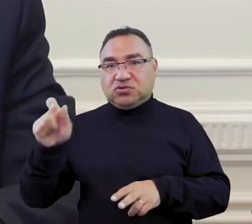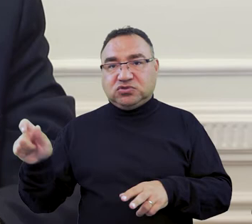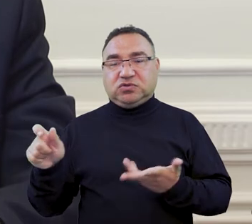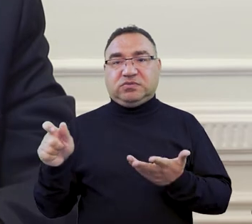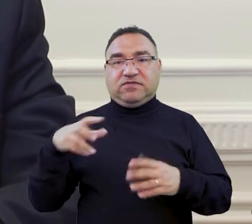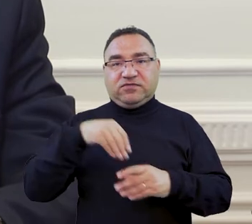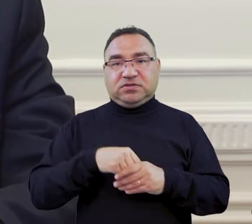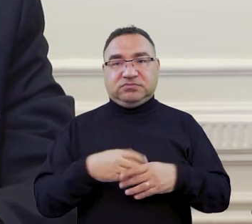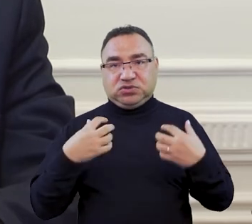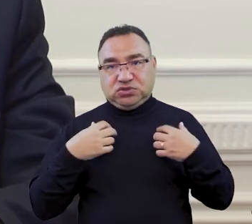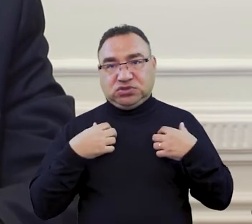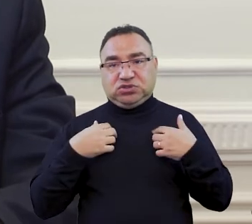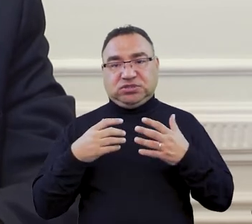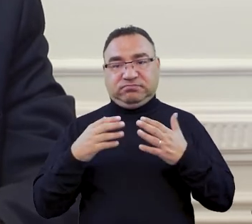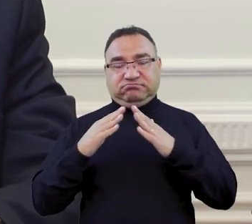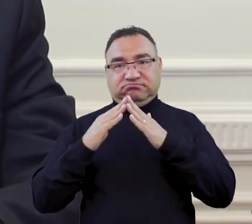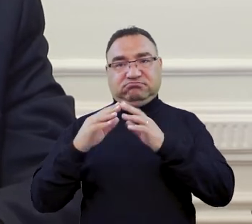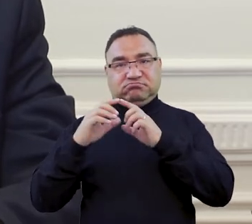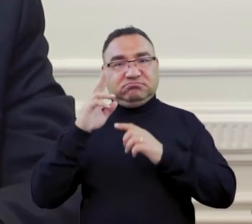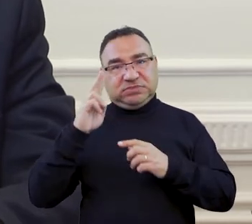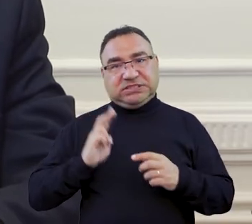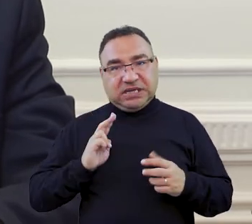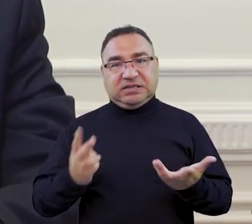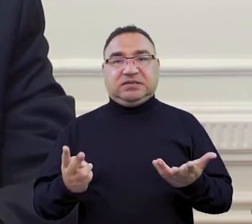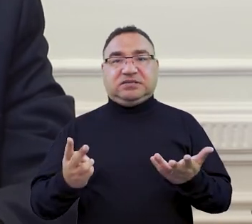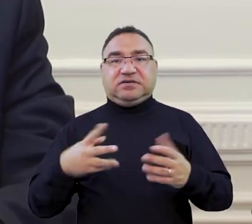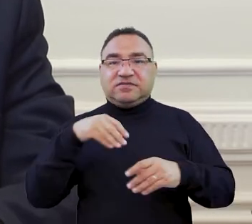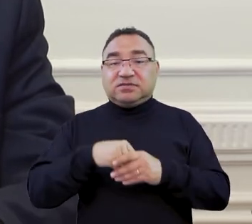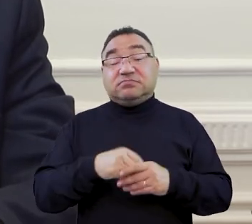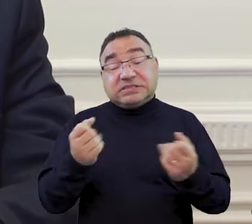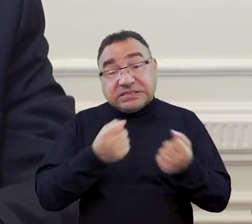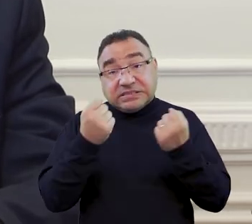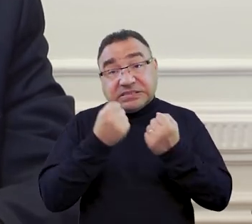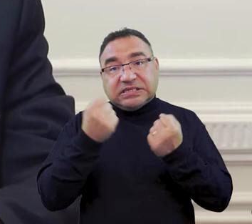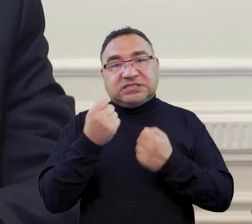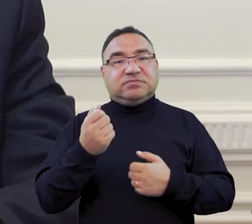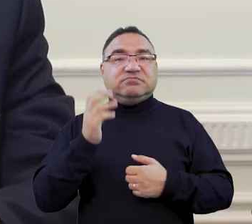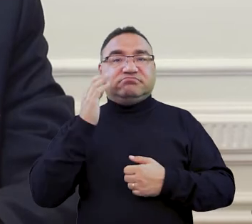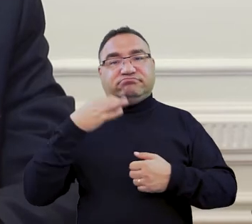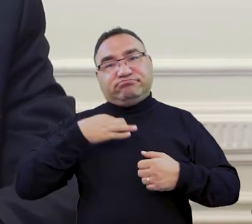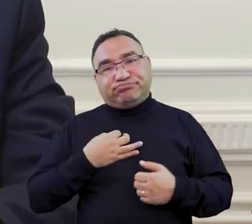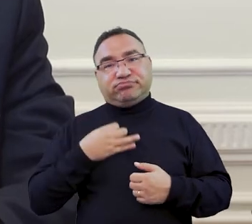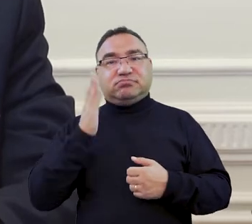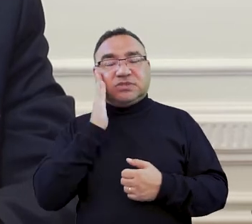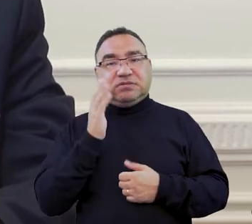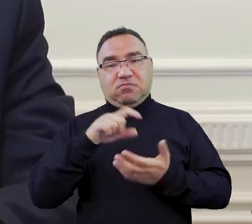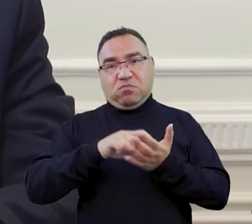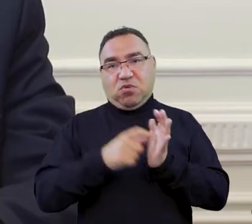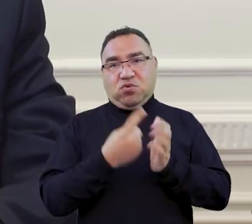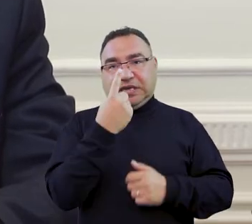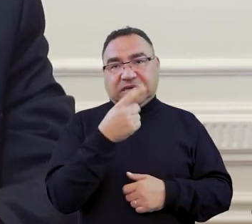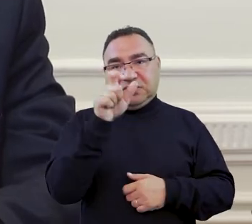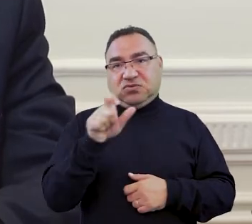jeśli chodzi o to życie akademików, między innymi poprzez w miarę możliwości zakwaterowanie w pokojach